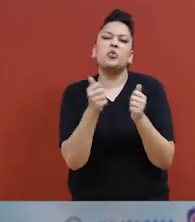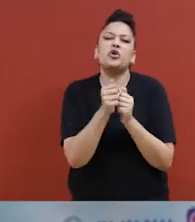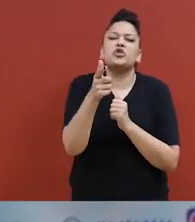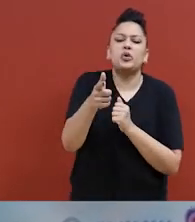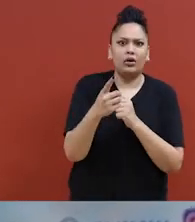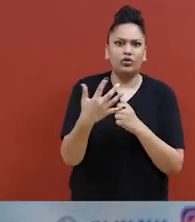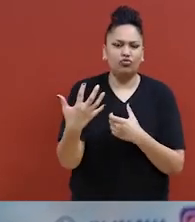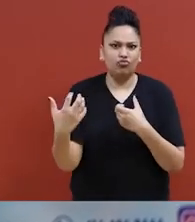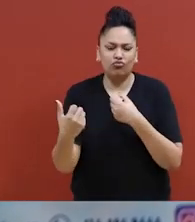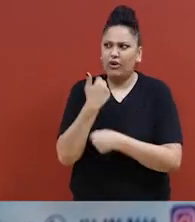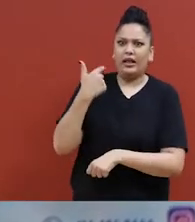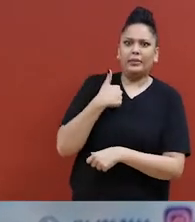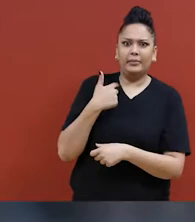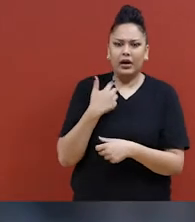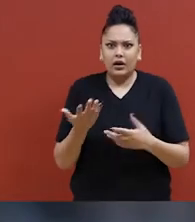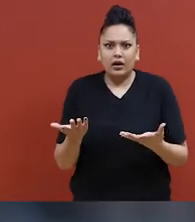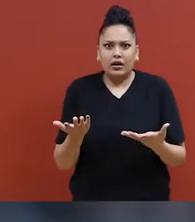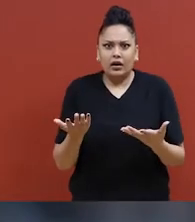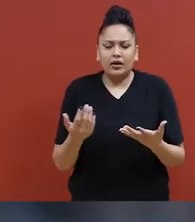menaçait de la violer.